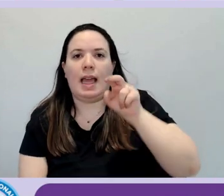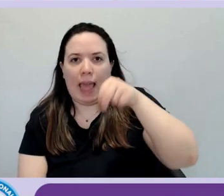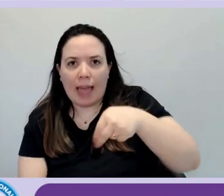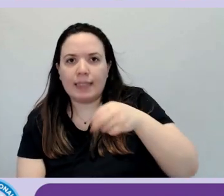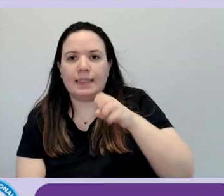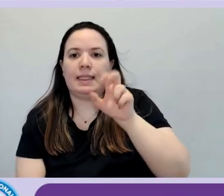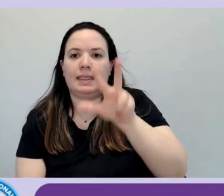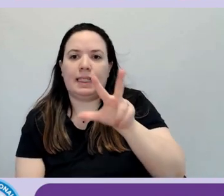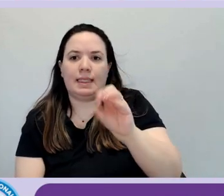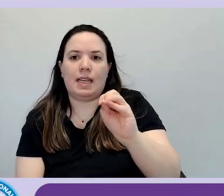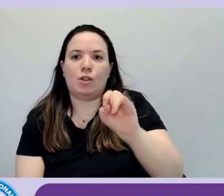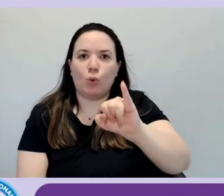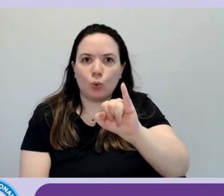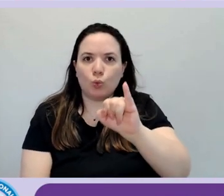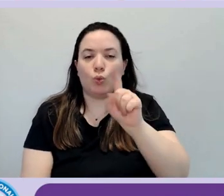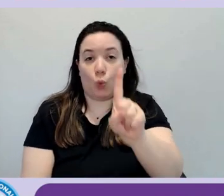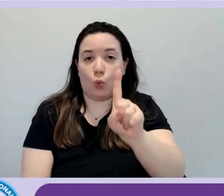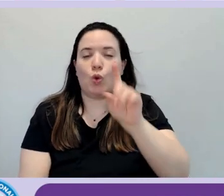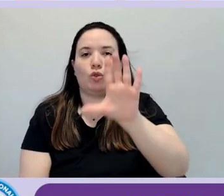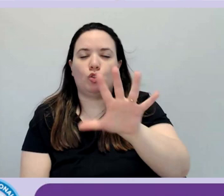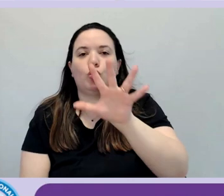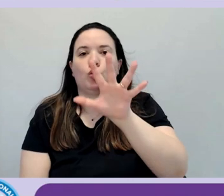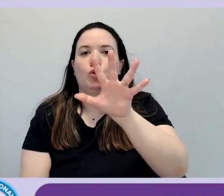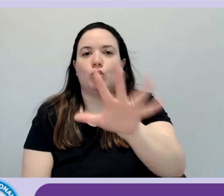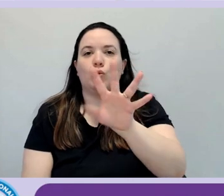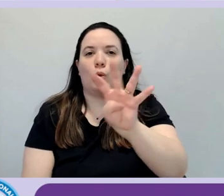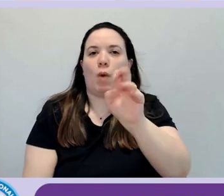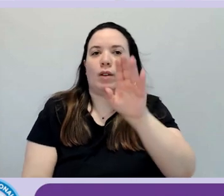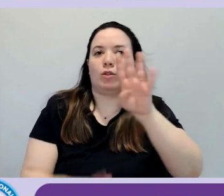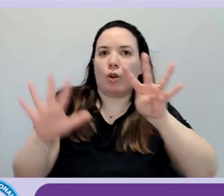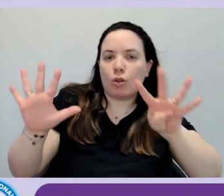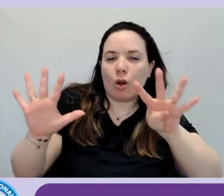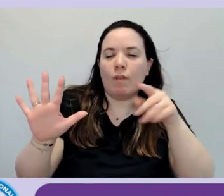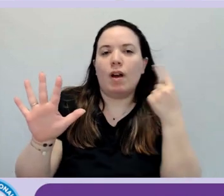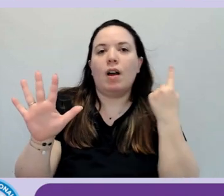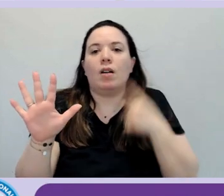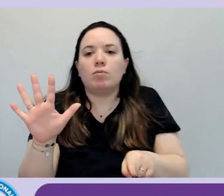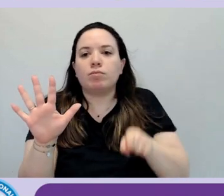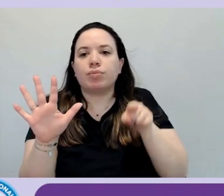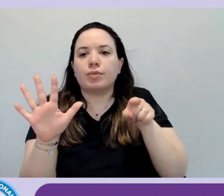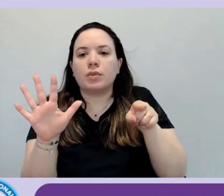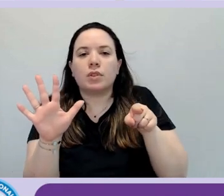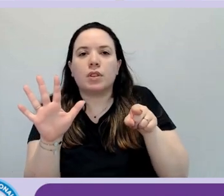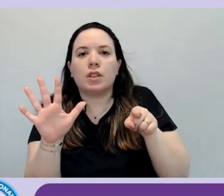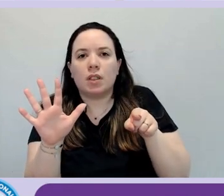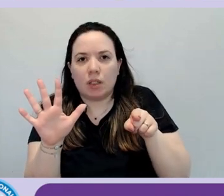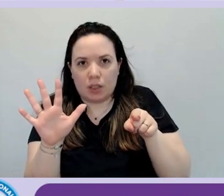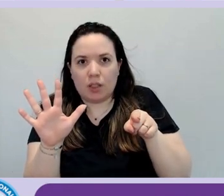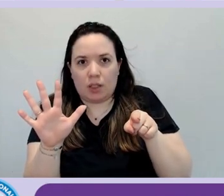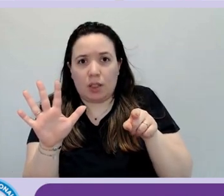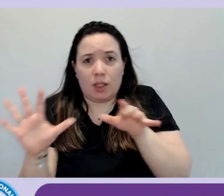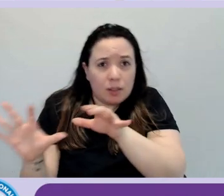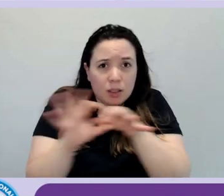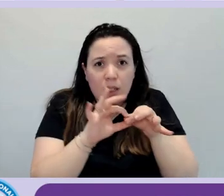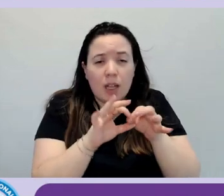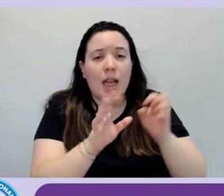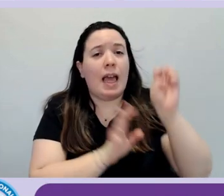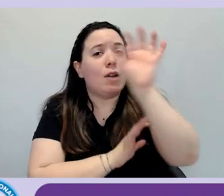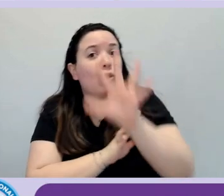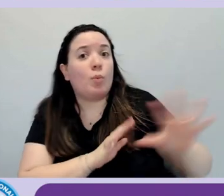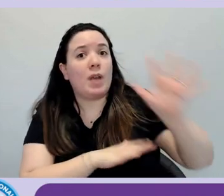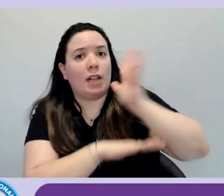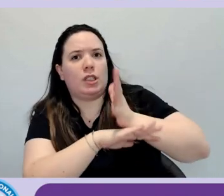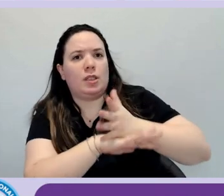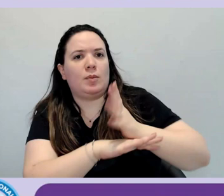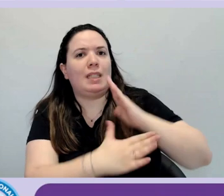549, estendendola ai requisiti del European Accessibility Act quindi ad altre